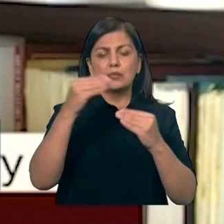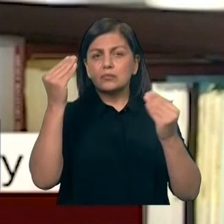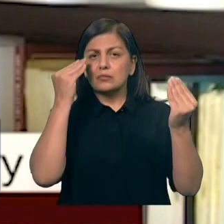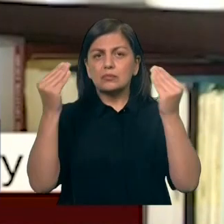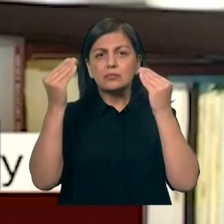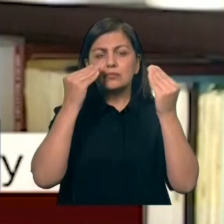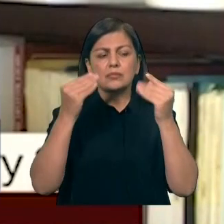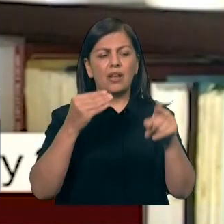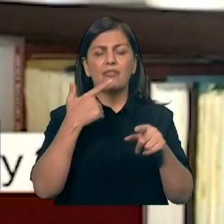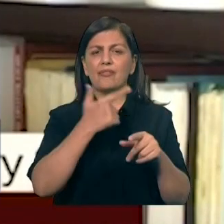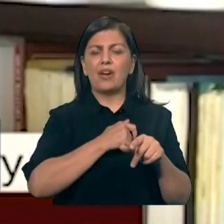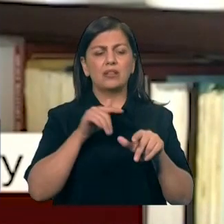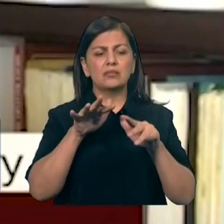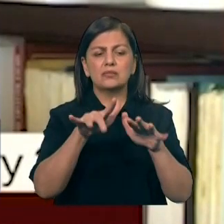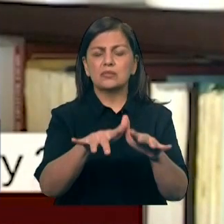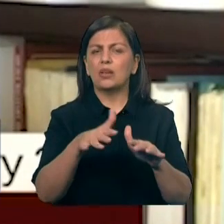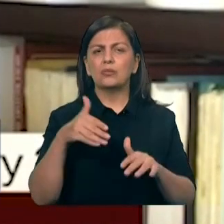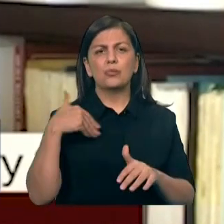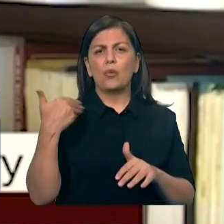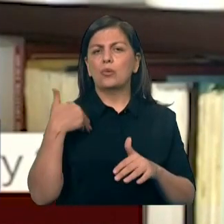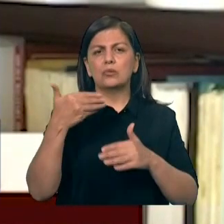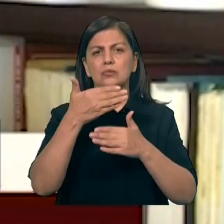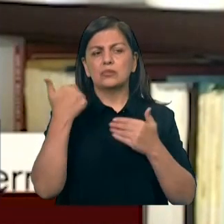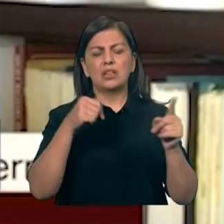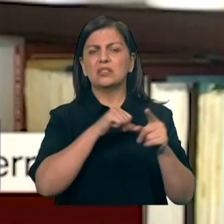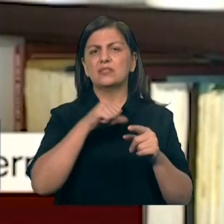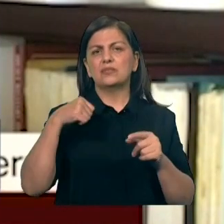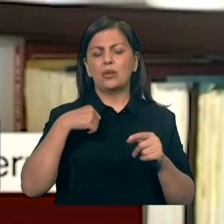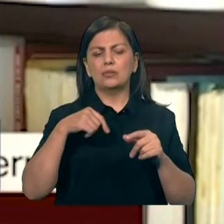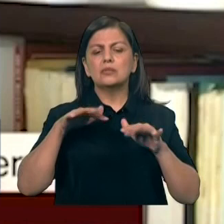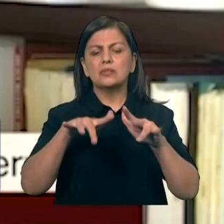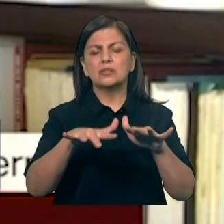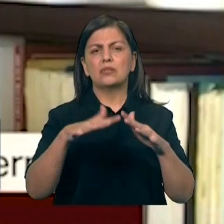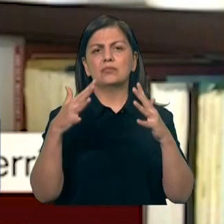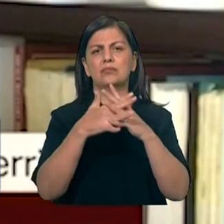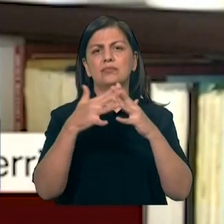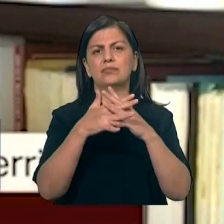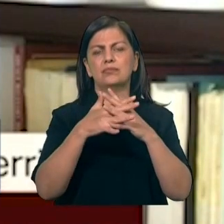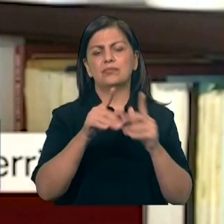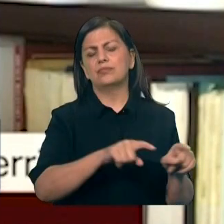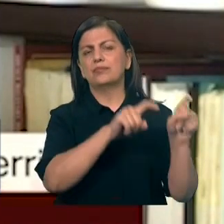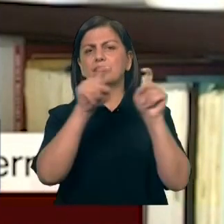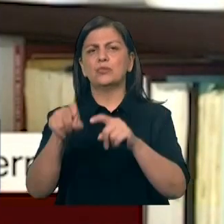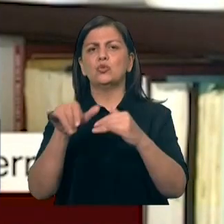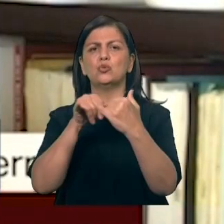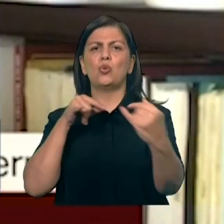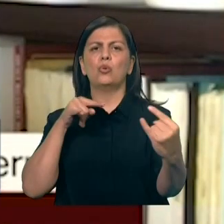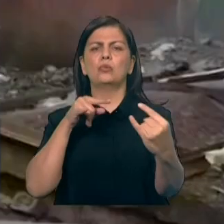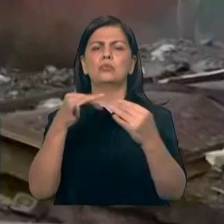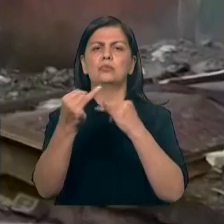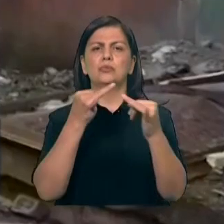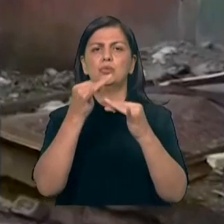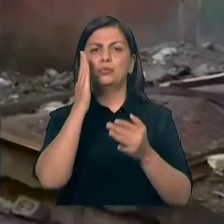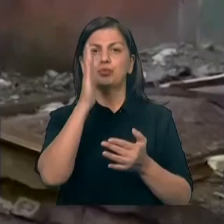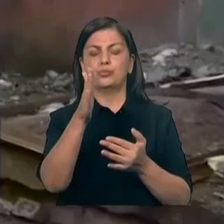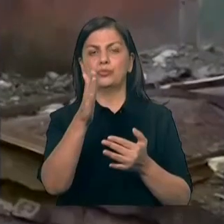əməliyyatlarla heç nə əldə etmədiklərini görəndə, onlar özlərinin əməliyyatlarını döyüş meydanından danışıqlar masasına keçirəcəklər.